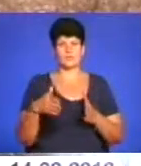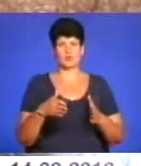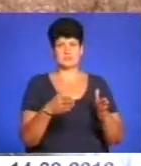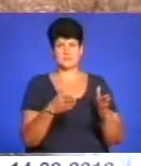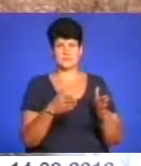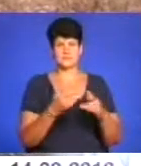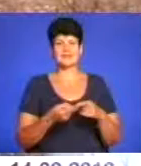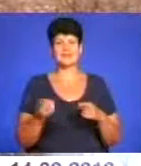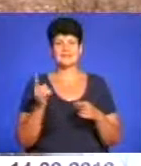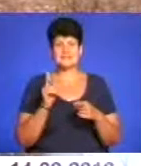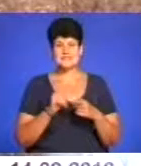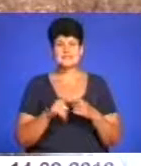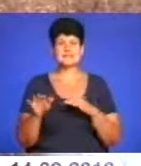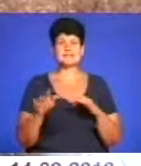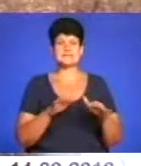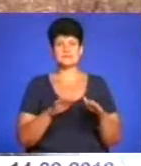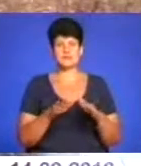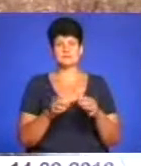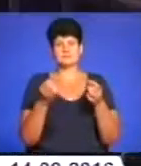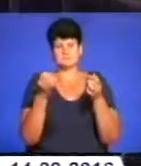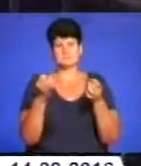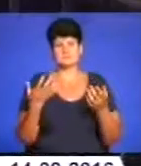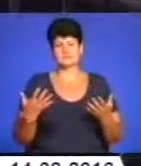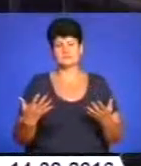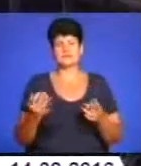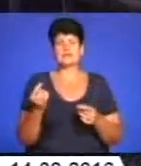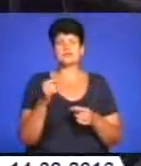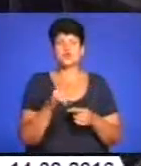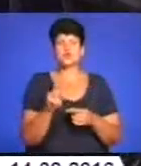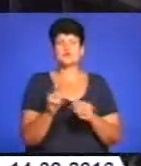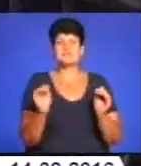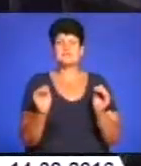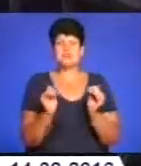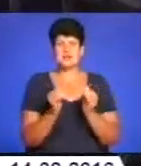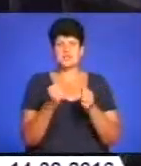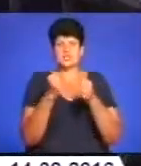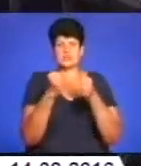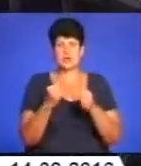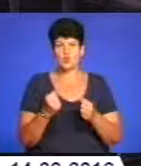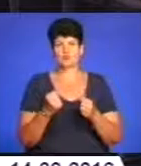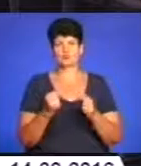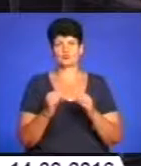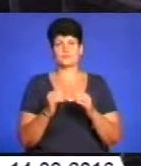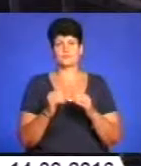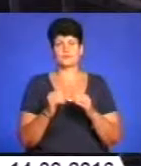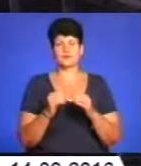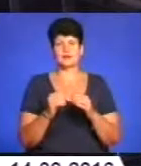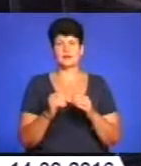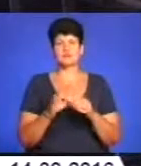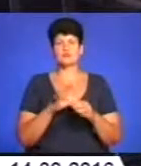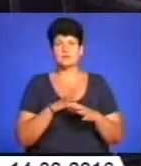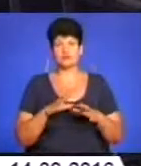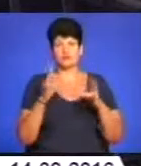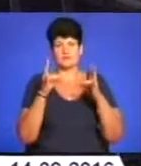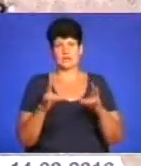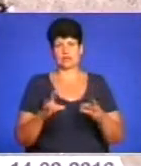Це, знову-таки, це заходи такі превентивні, для того, щоб зменшити нагрузку на вантаження і уникнути, ну, на звичайну ситуацію, уникнути